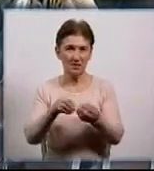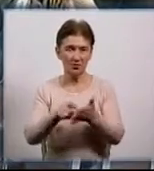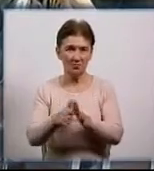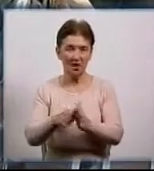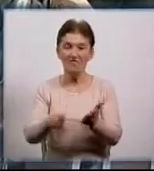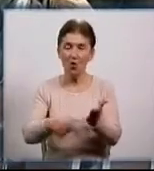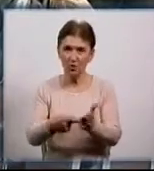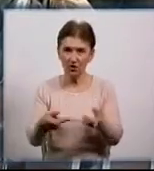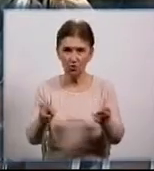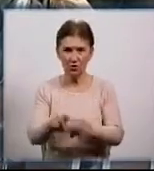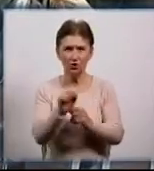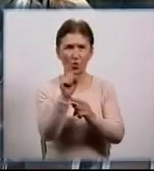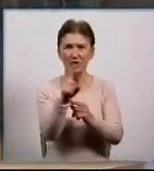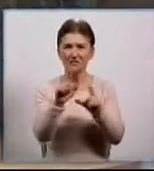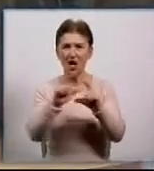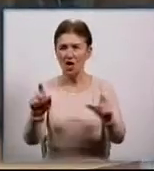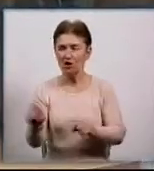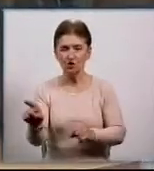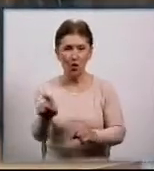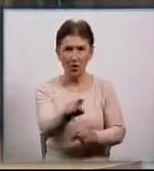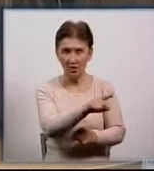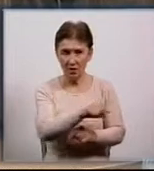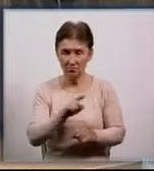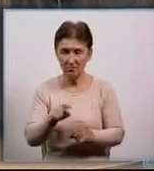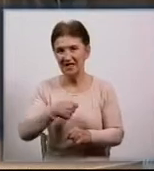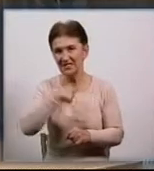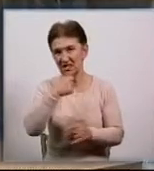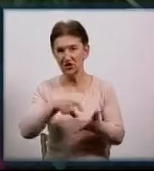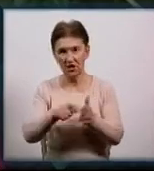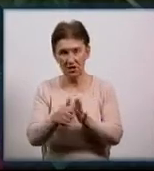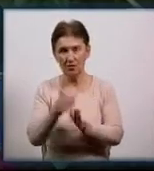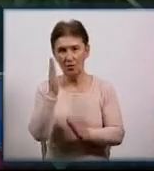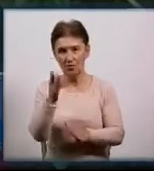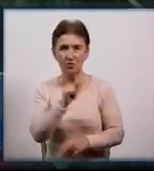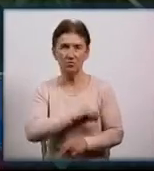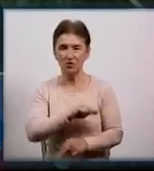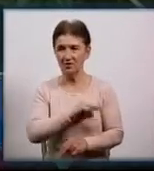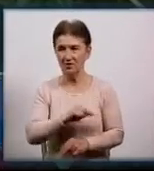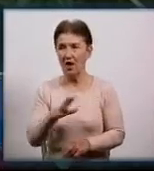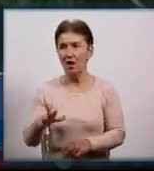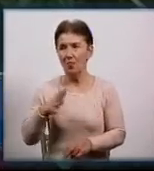Кропивницькому 11, в інших 25 старші класи працюватимуть. Буває так, що